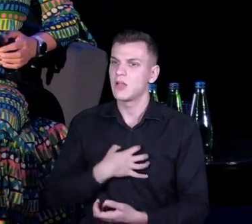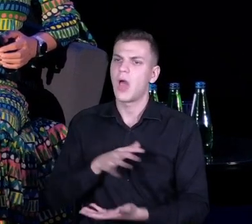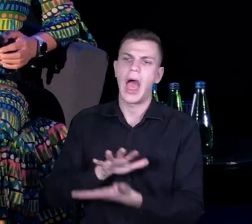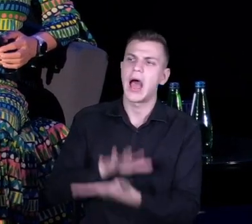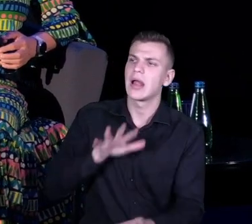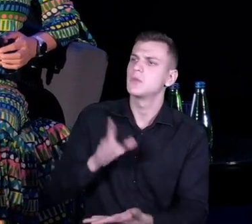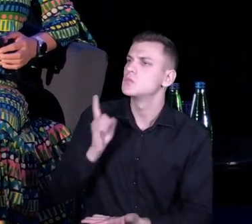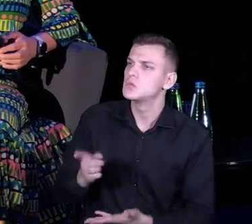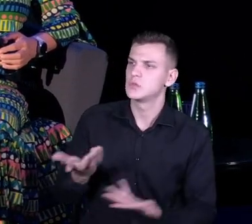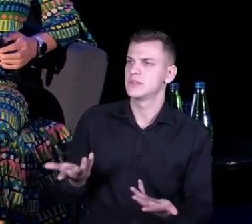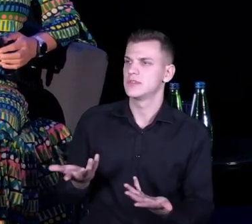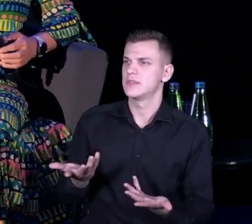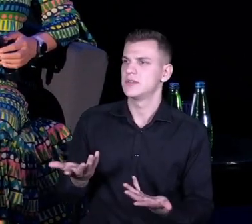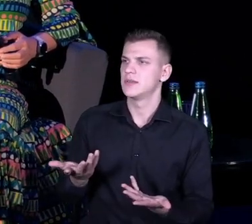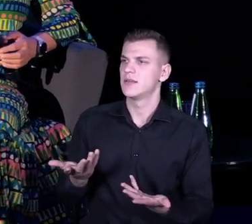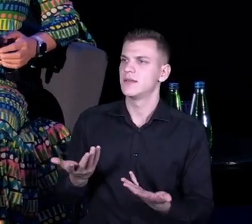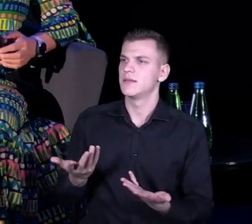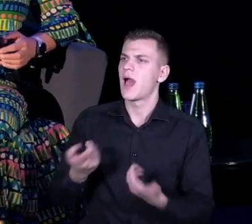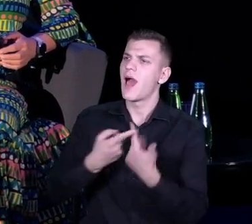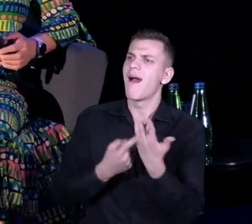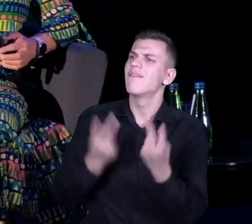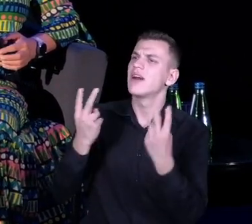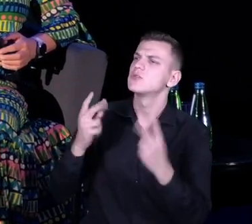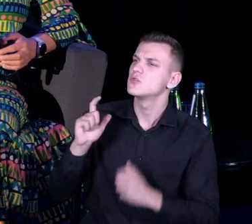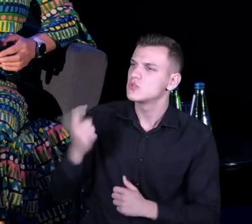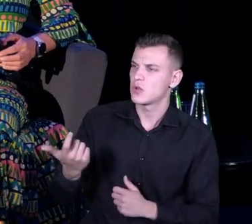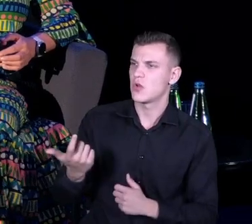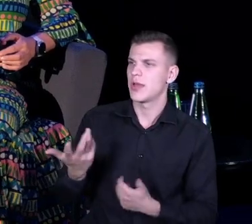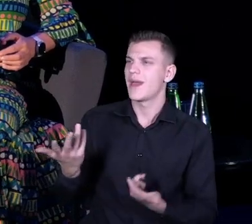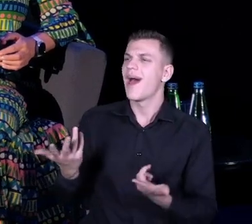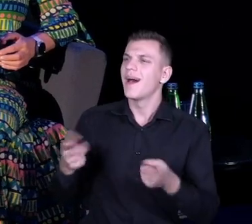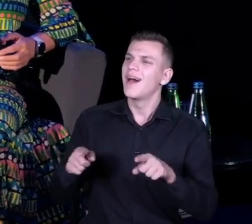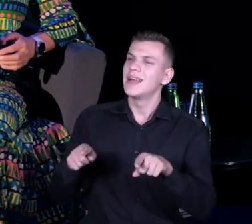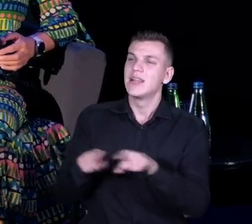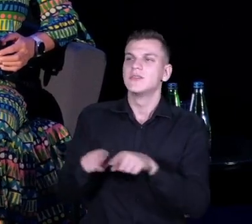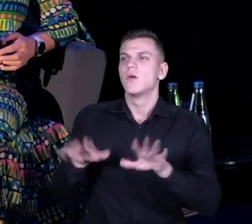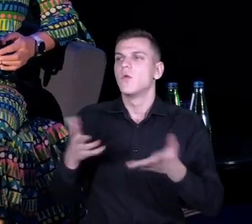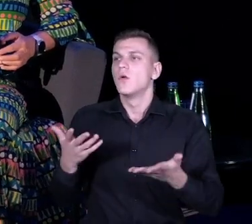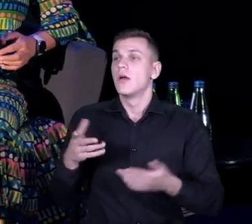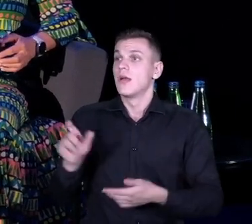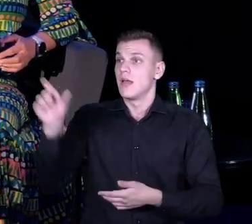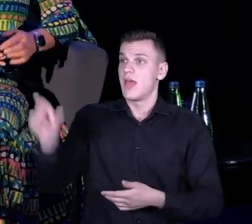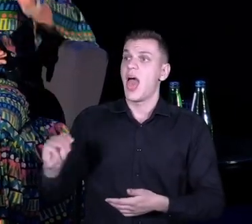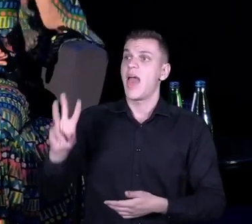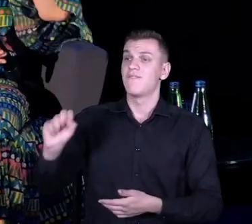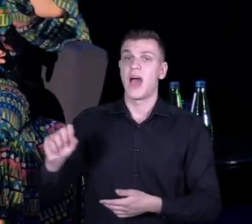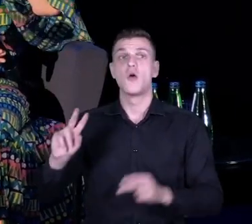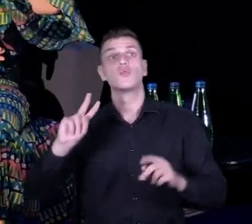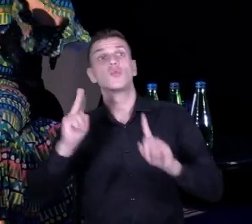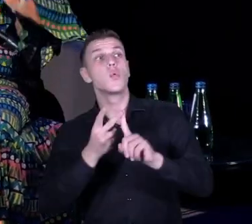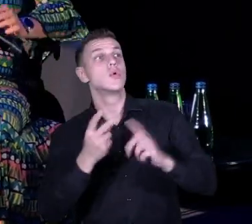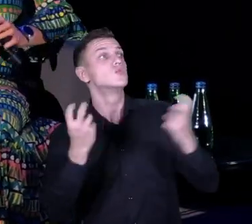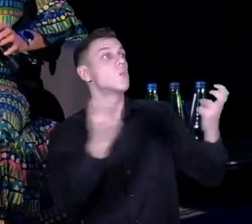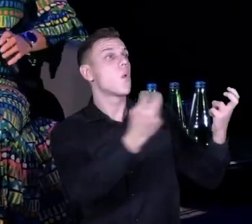każdy, znaczy nikt nie może być drugą Ewo Radanowicz, tak?